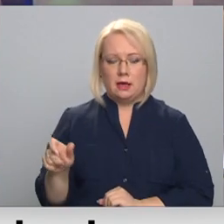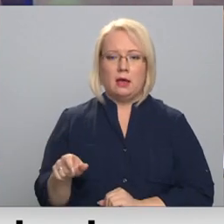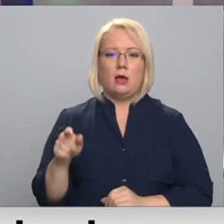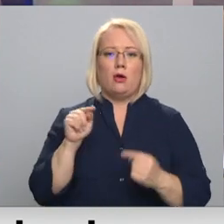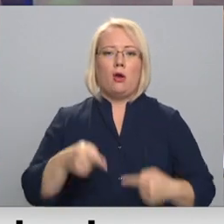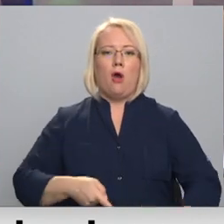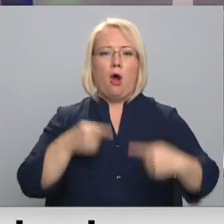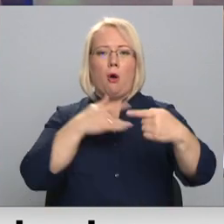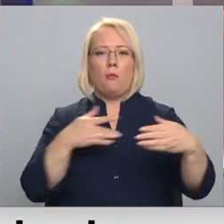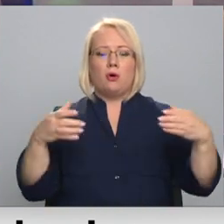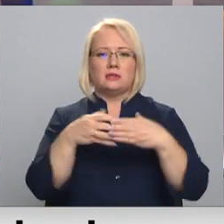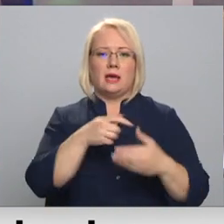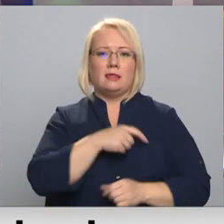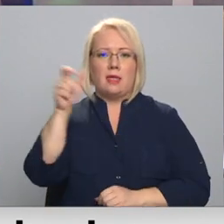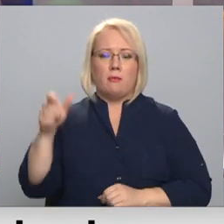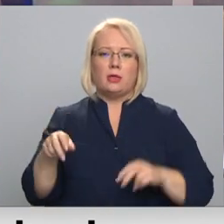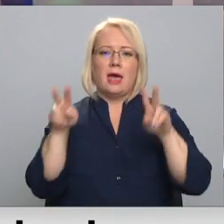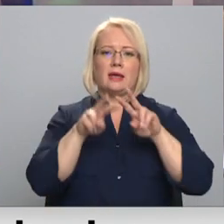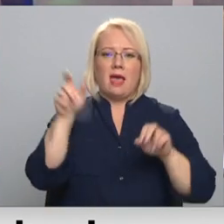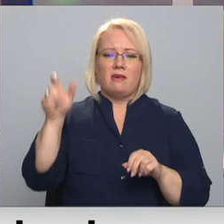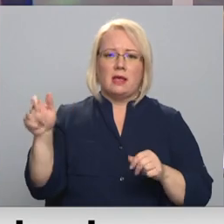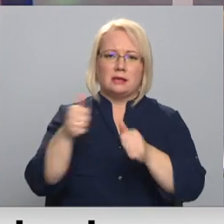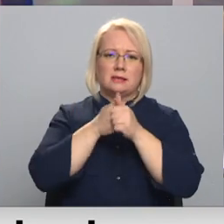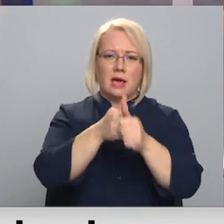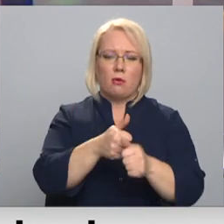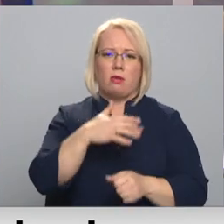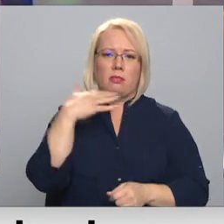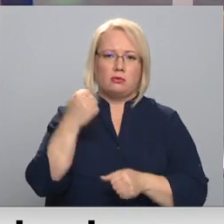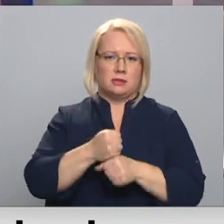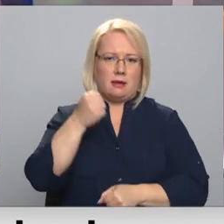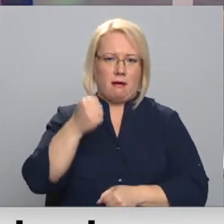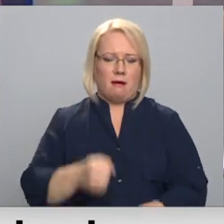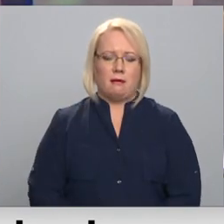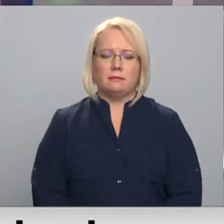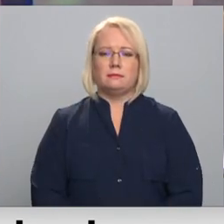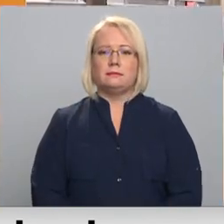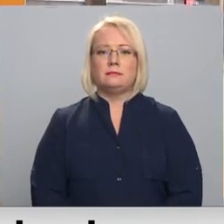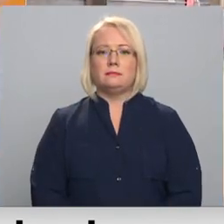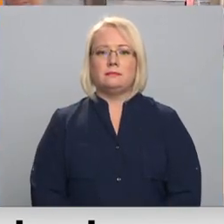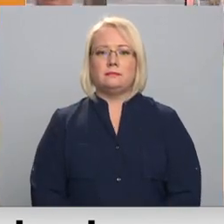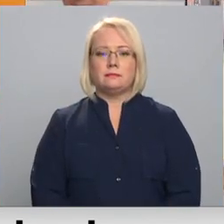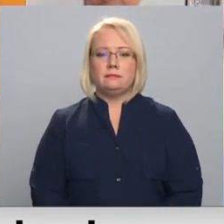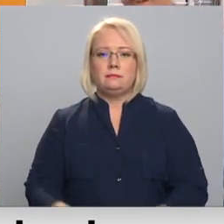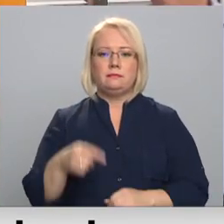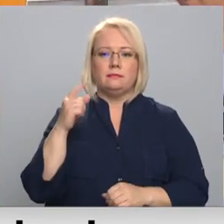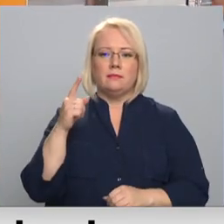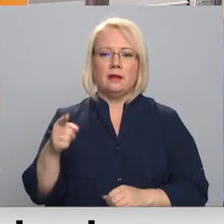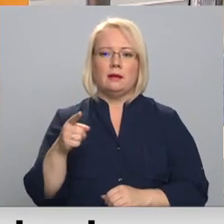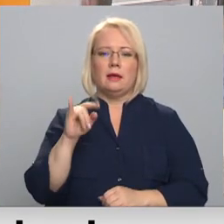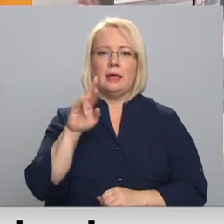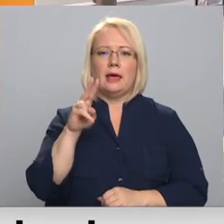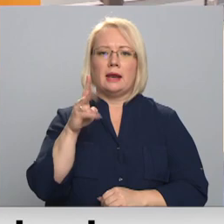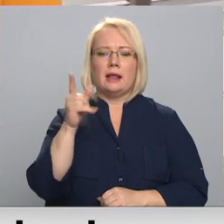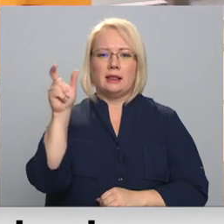Opozīcijas deputāta aicina defidentus šos tēriņus uzraudzīt daudz stingrāk. Turpina Madara Līcīte. Rolands Īrklis ir pirmais